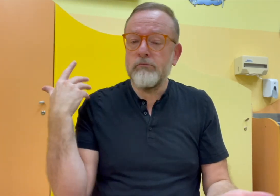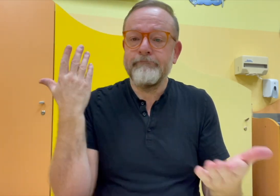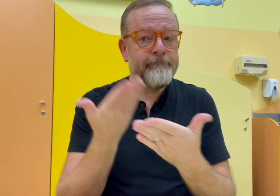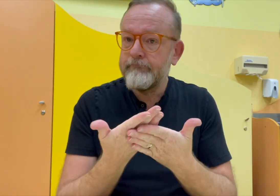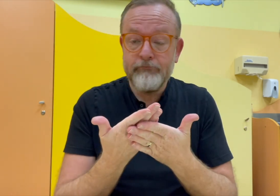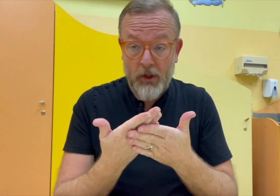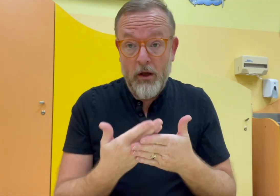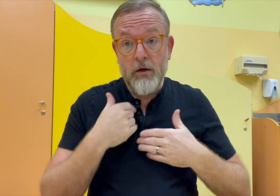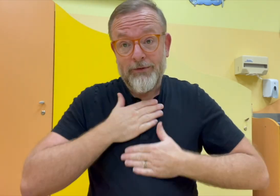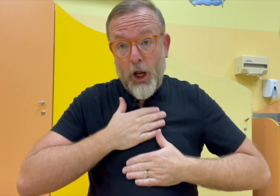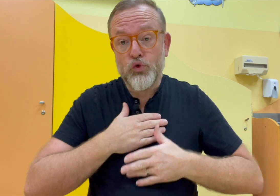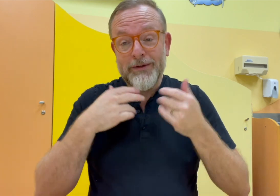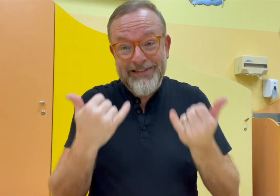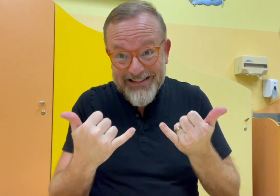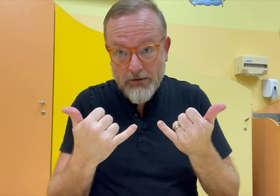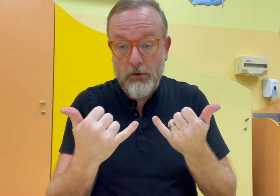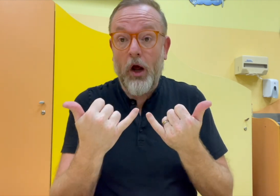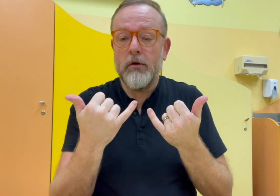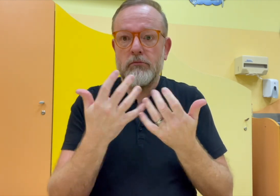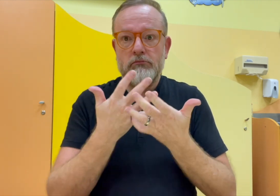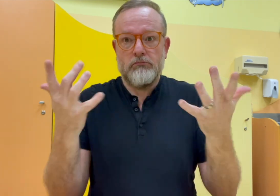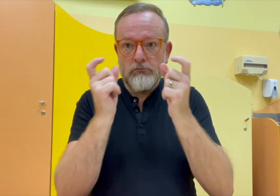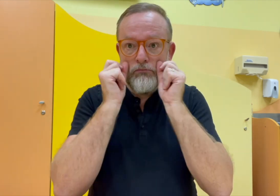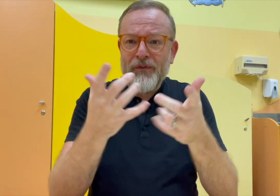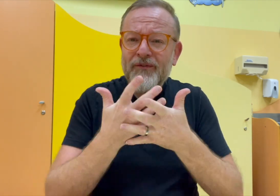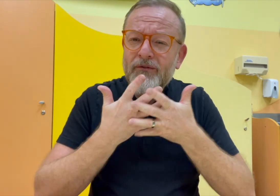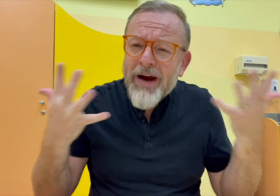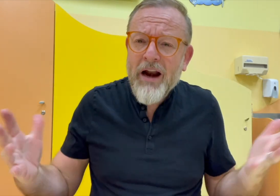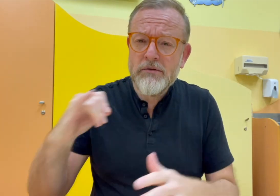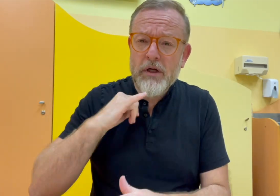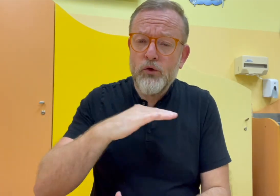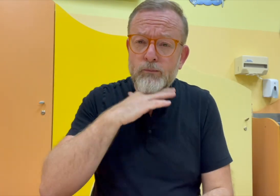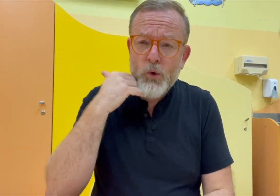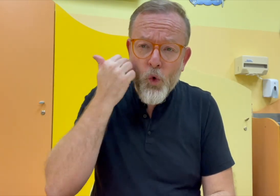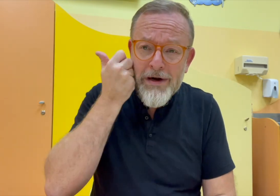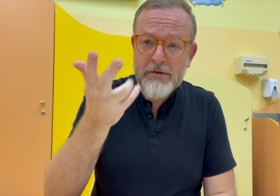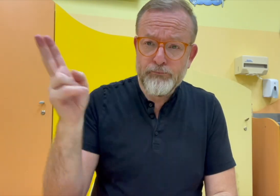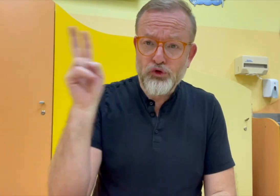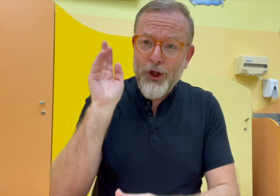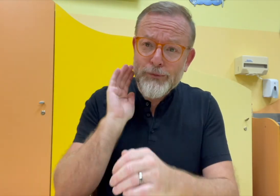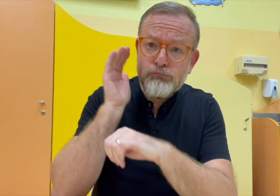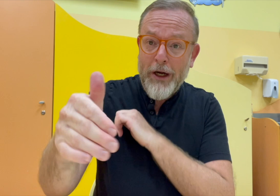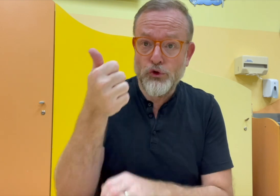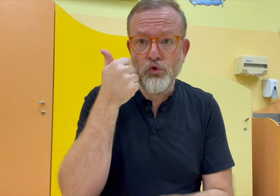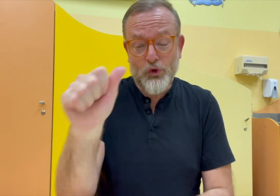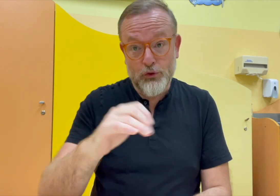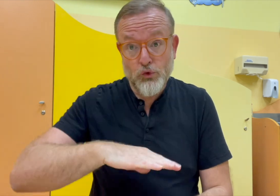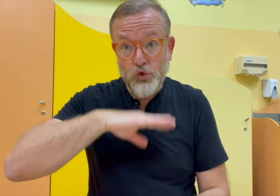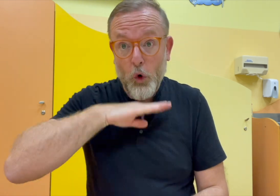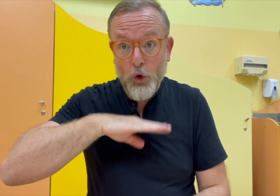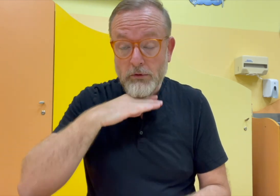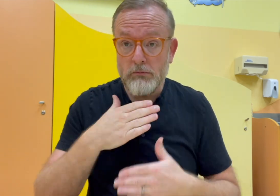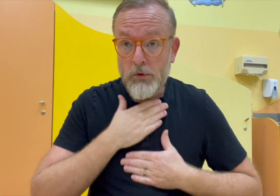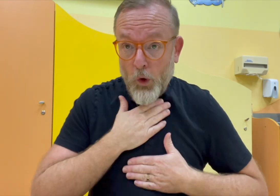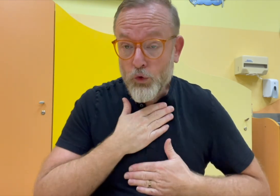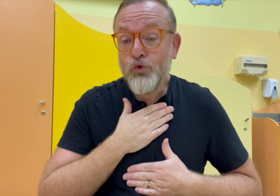vzdělávání je vlastně velmi málo. Takže mám velkou radost z toho, že dnešní akce se uskuteční. A jsem velmi radostně překvapen z